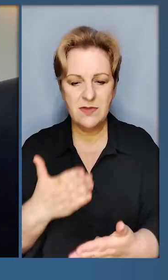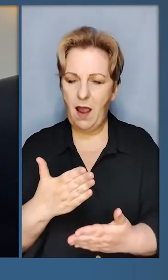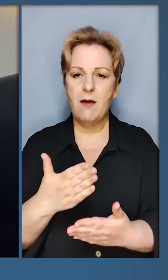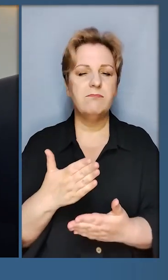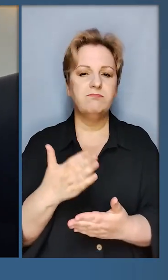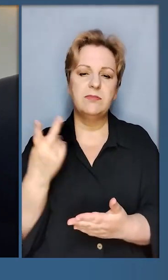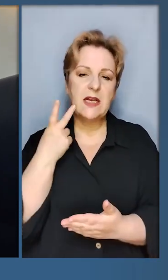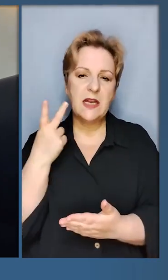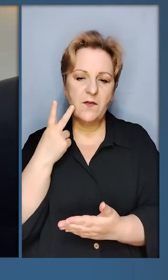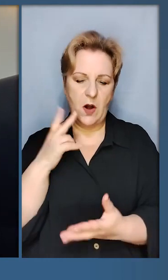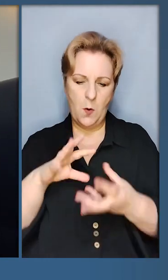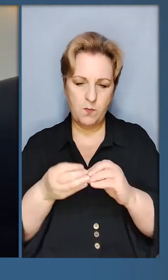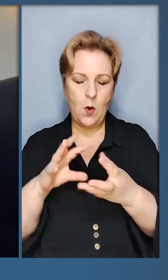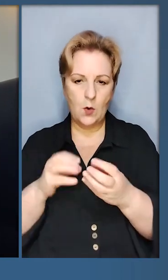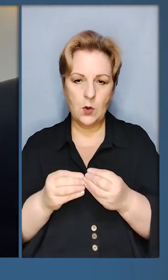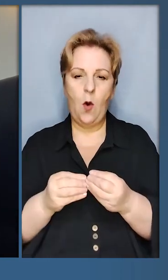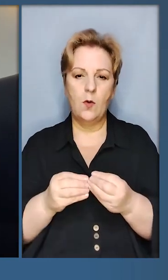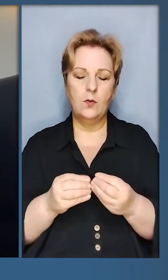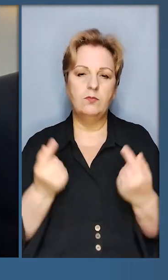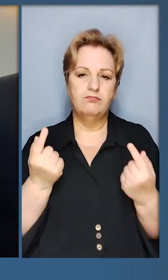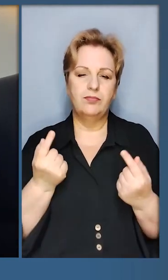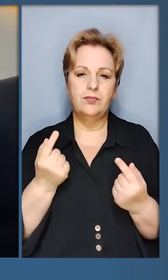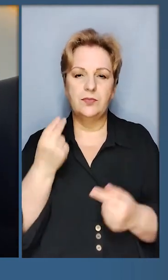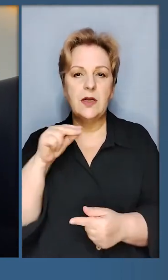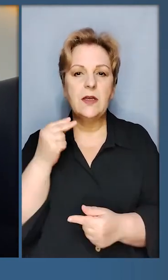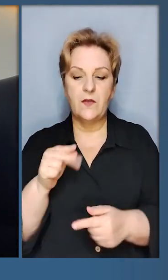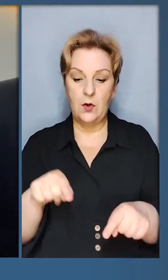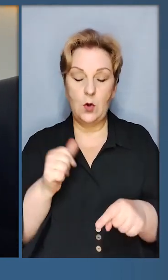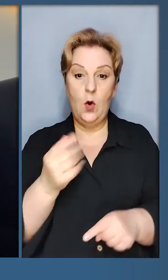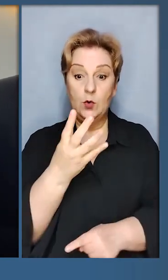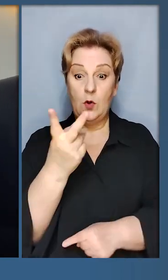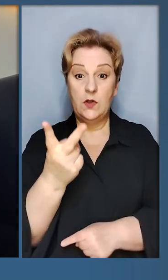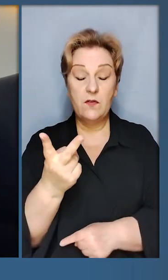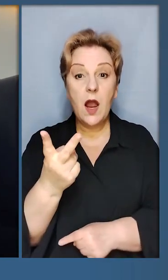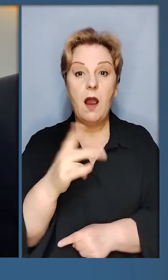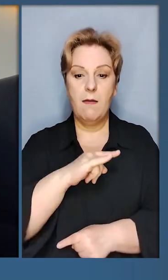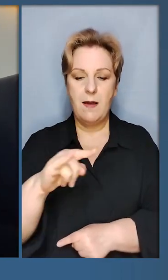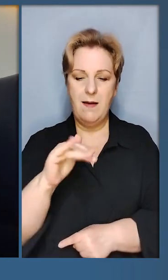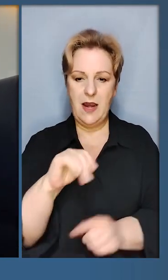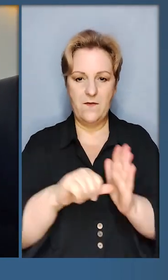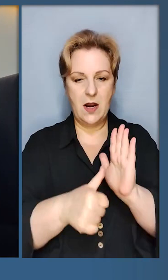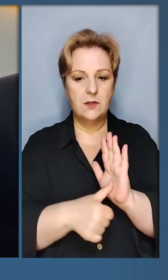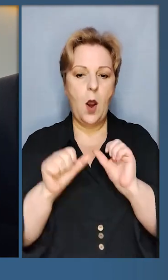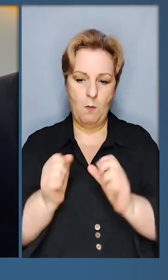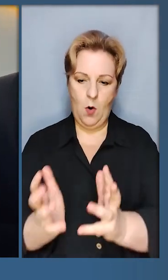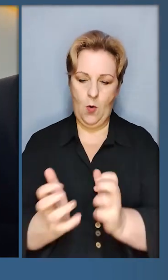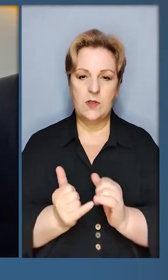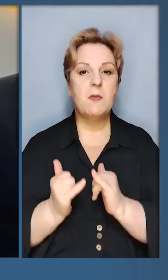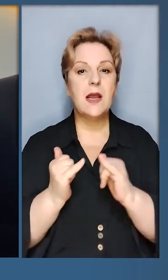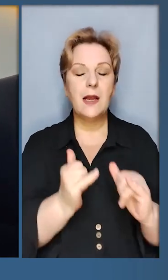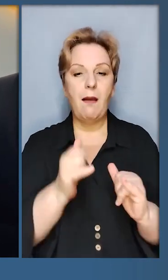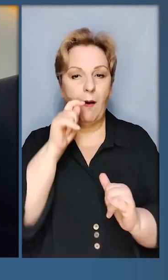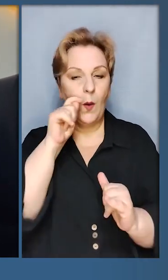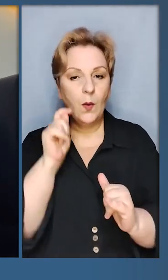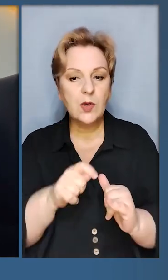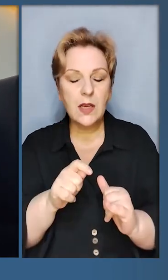продуктивна, від цього разу, особливо сильна. 42 дитаків, як 16, ми можемо отримати